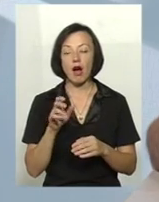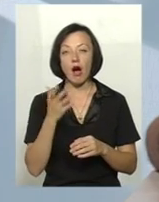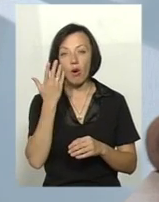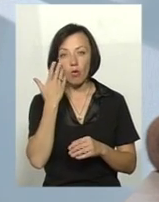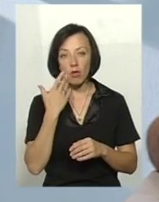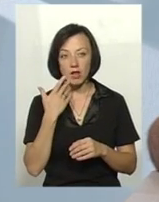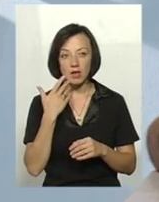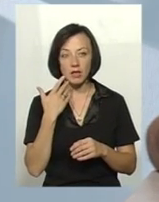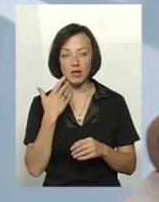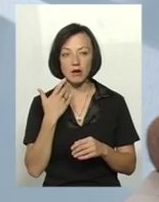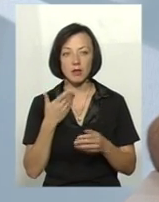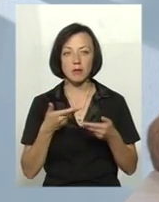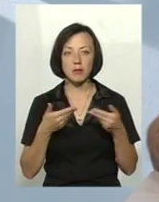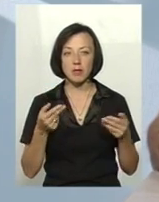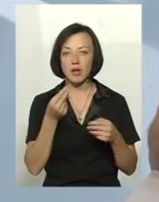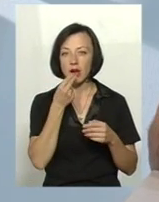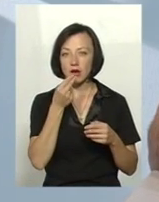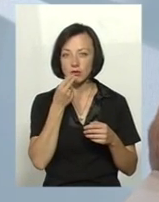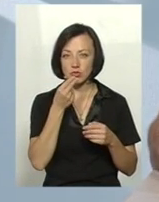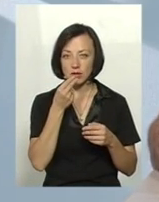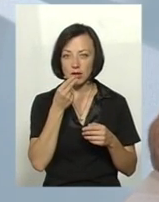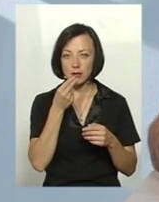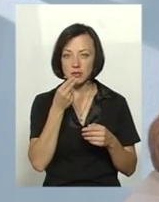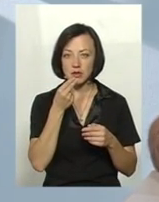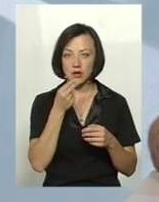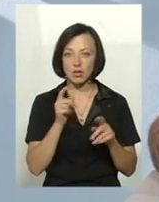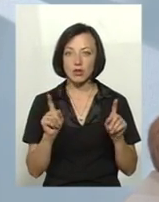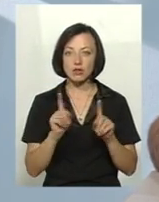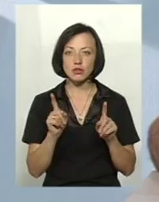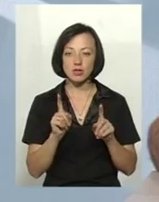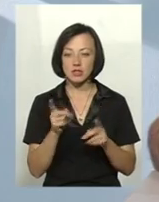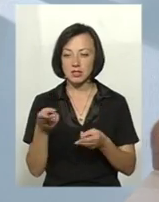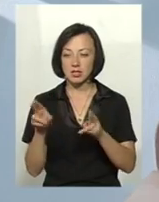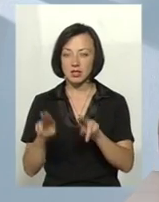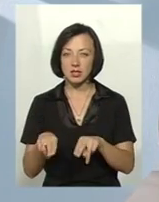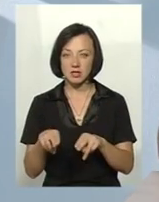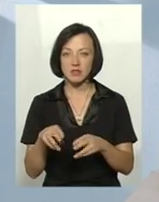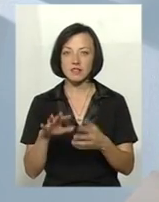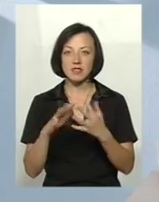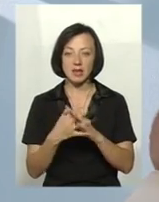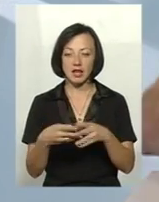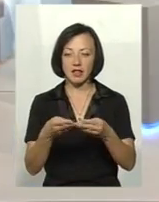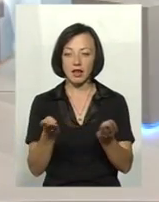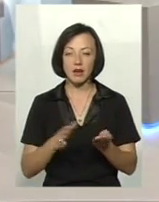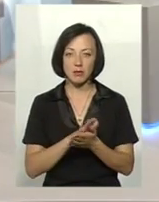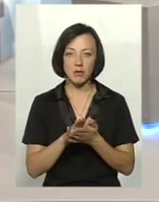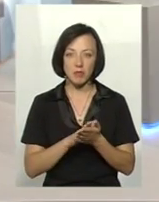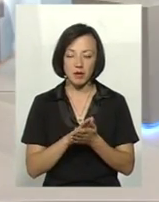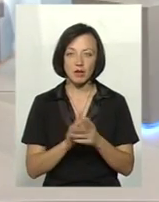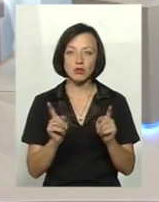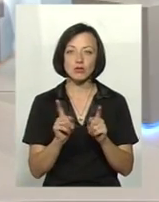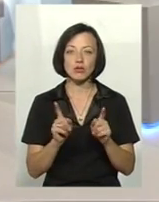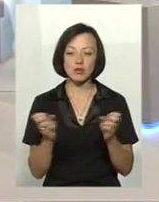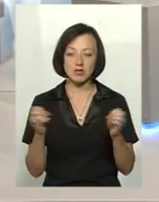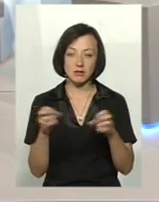Коли відходи, от ми харчуємося, щось не доїли, як в селі, тарілки помили, що там,